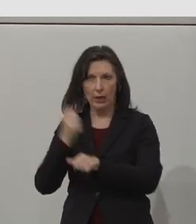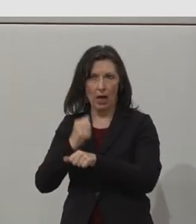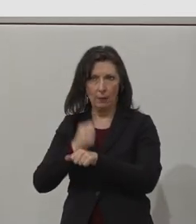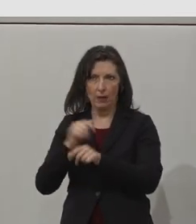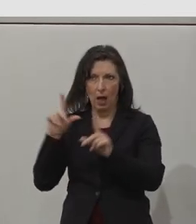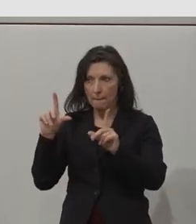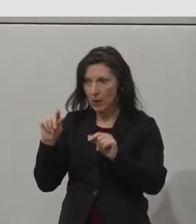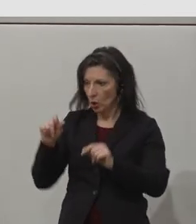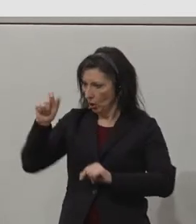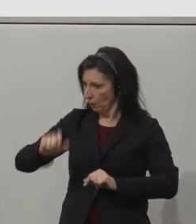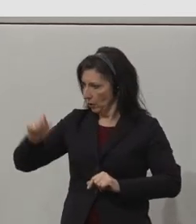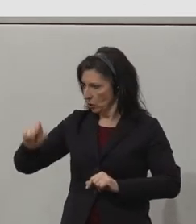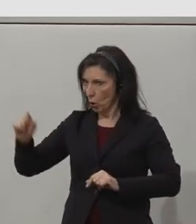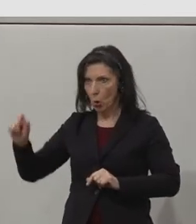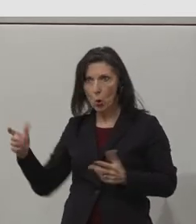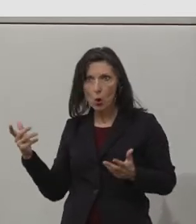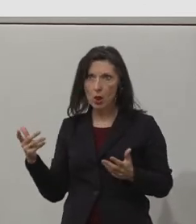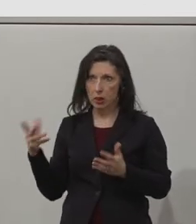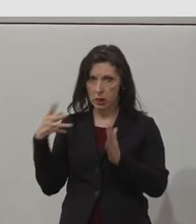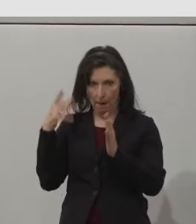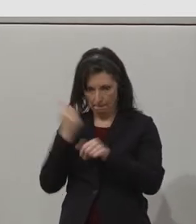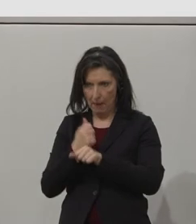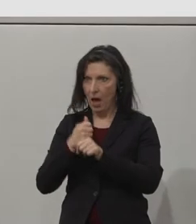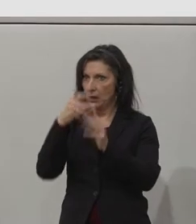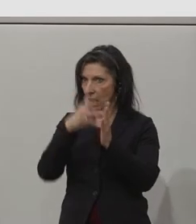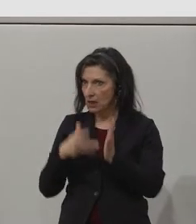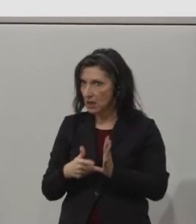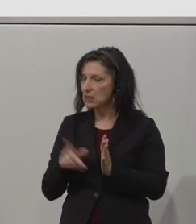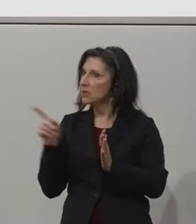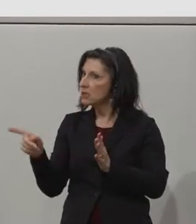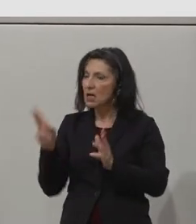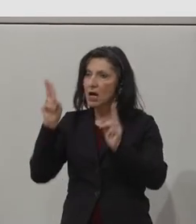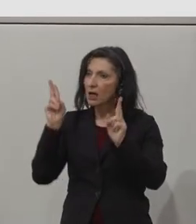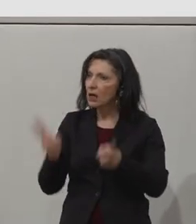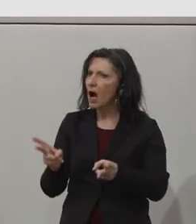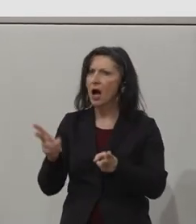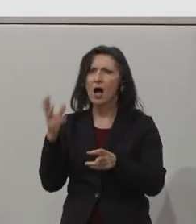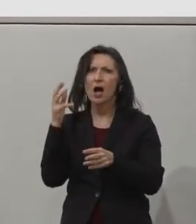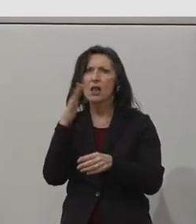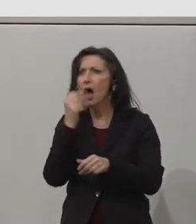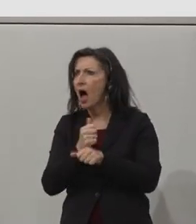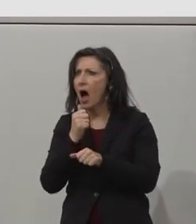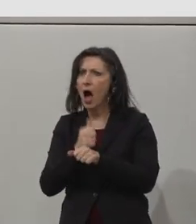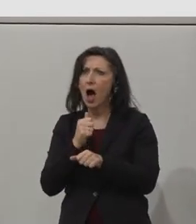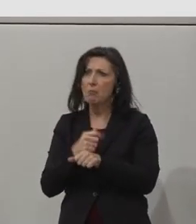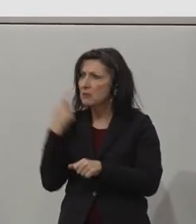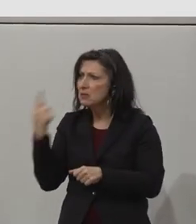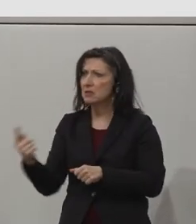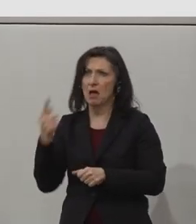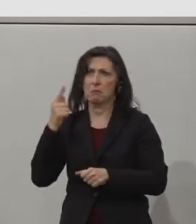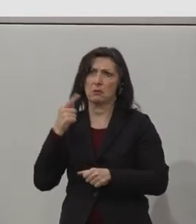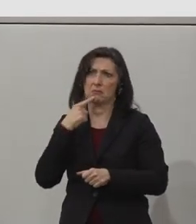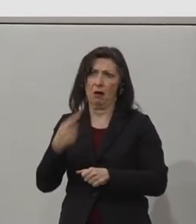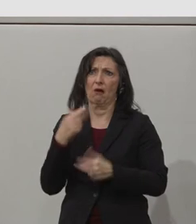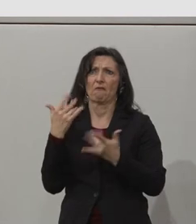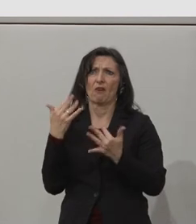to engage as much or as little as they would like to. They also have to understand the impact that they're having on the